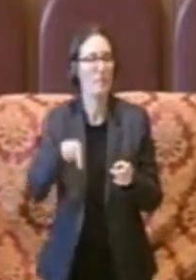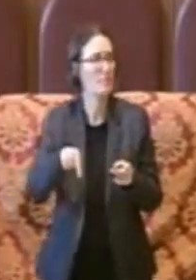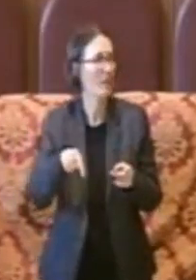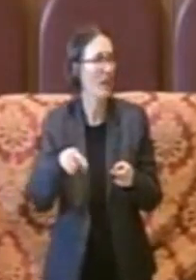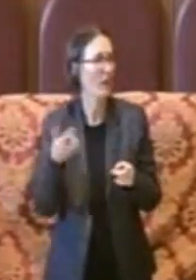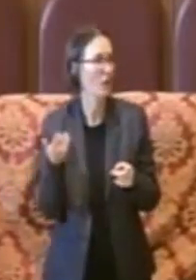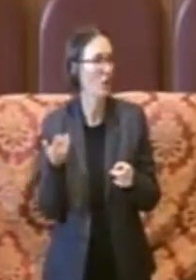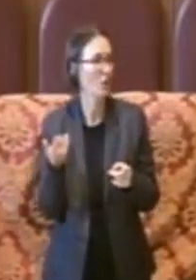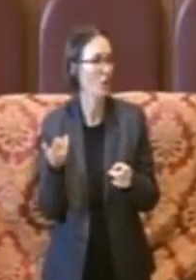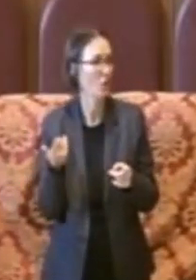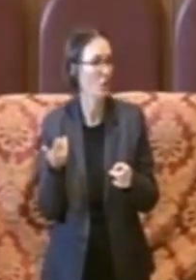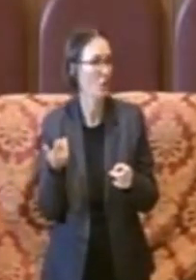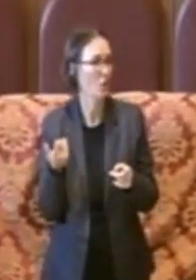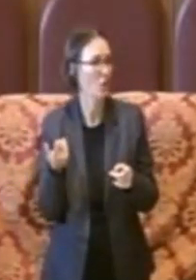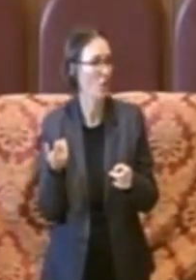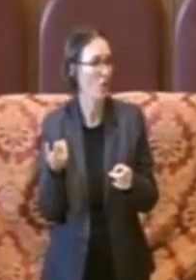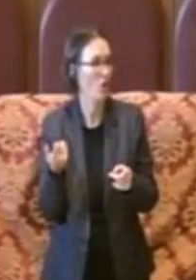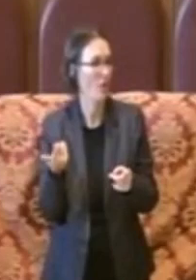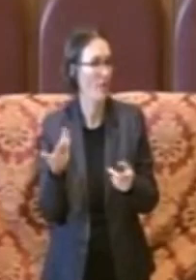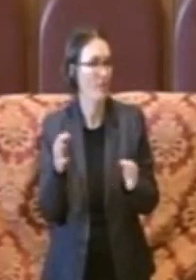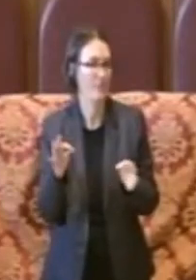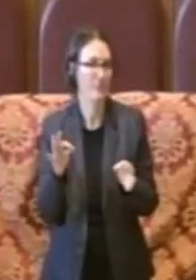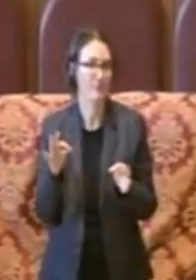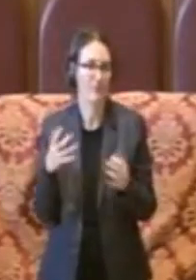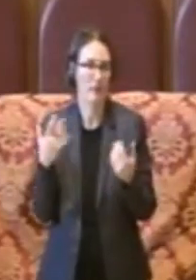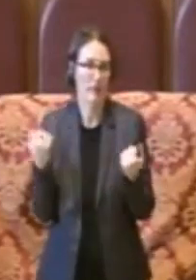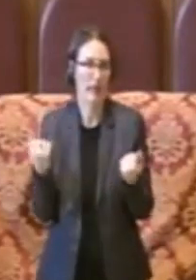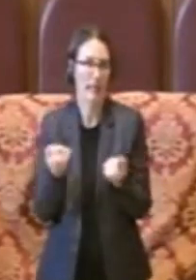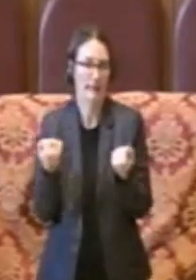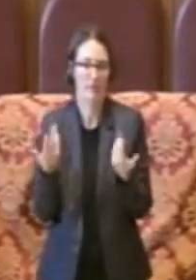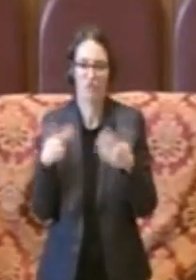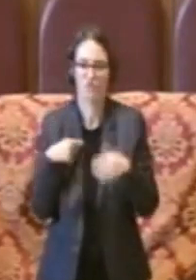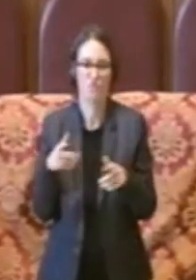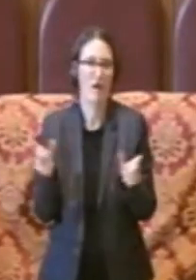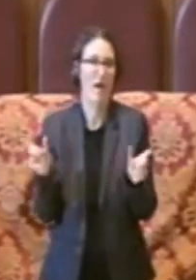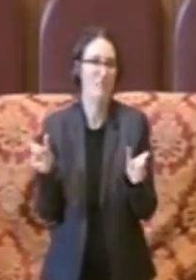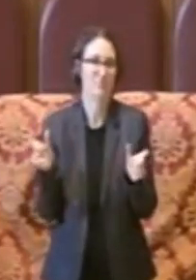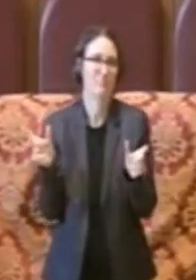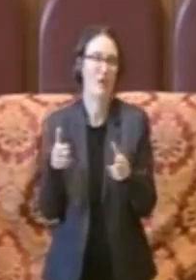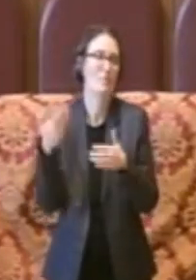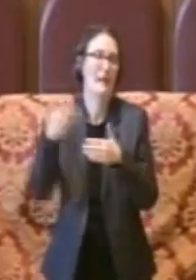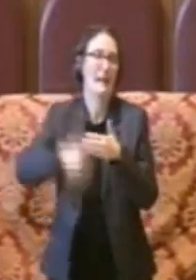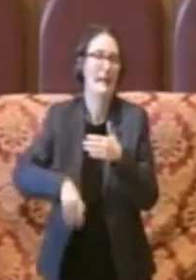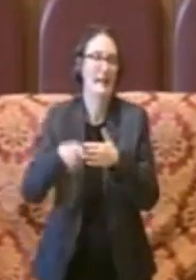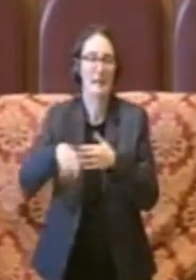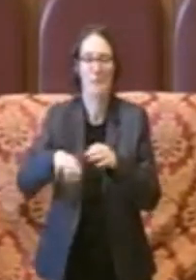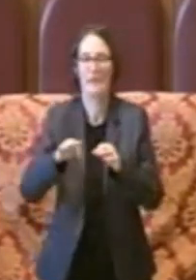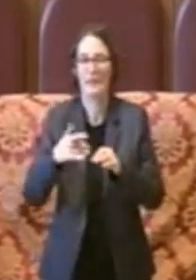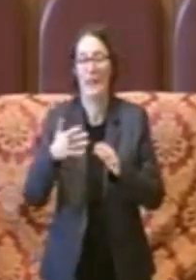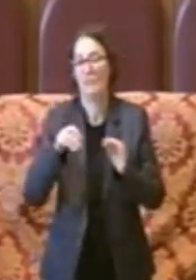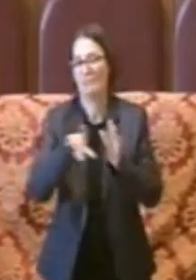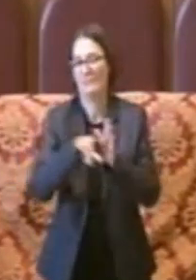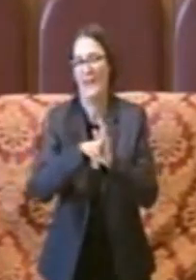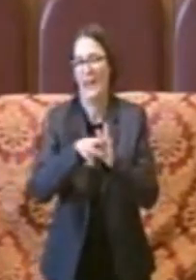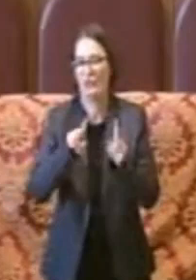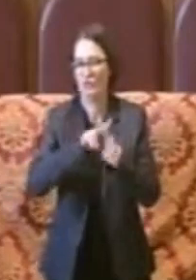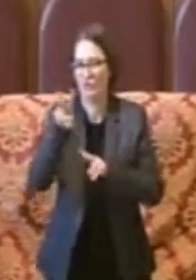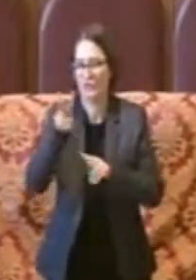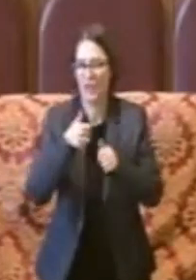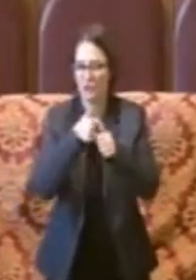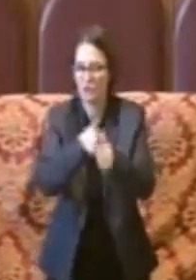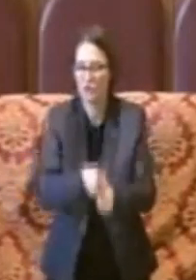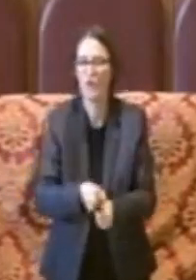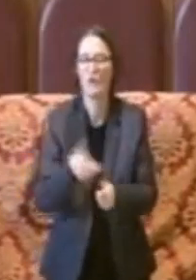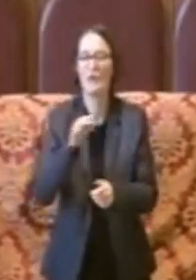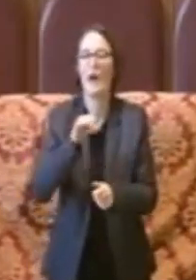attività per così dire viene limitata dalle norme nazionali, dal turnover, è evidente che